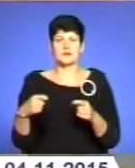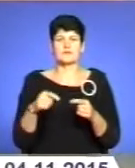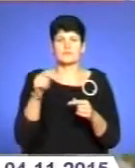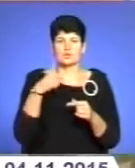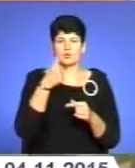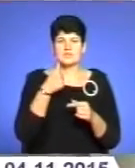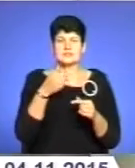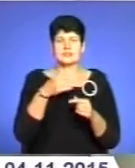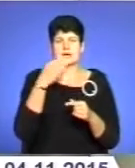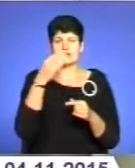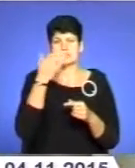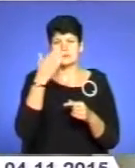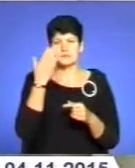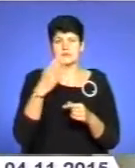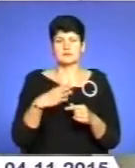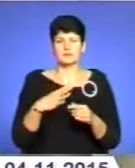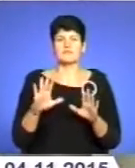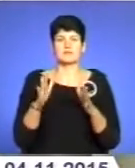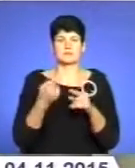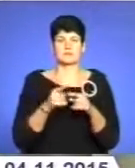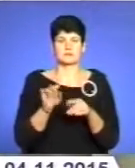зафіксували випадки цієї недуги.